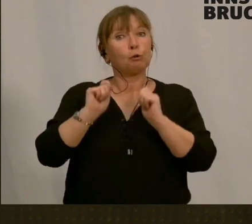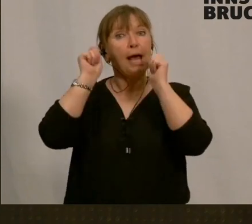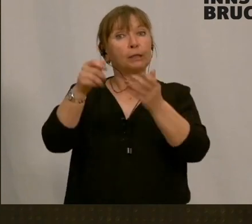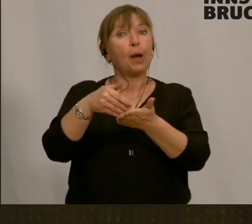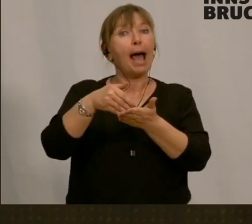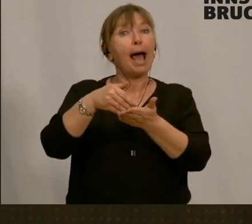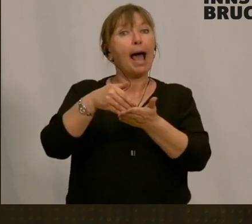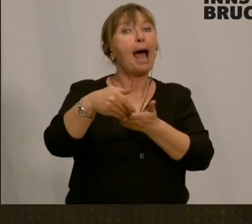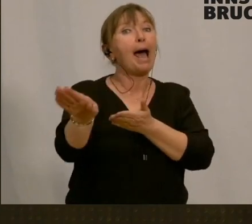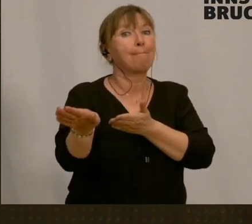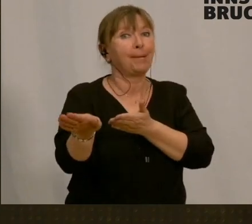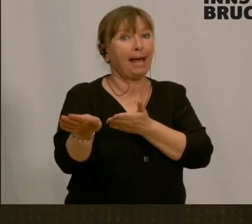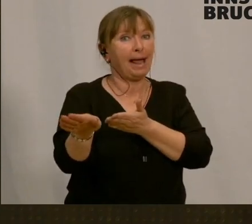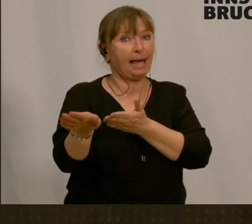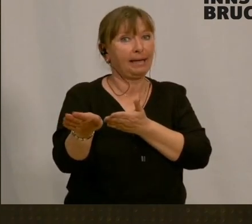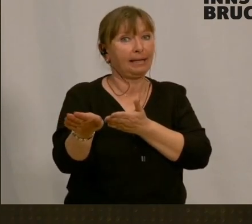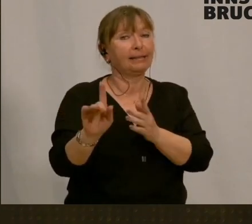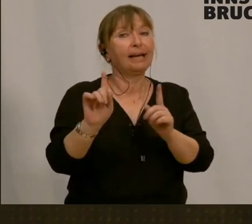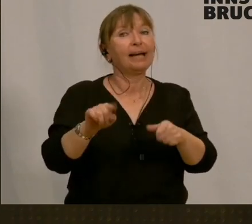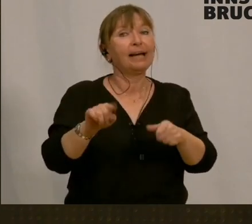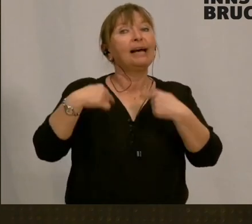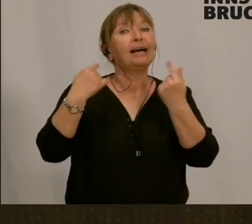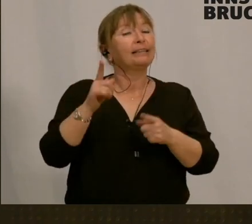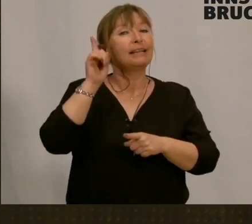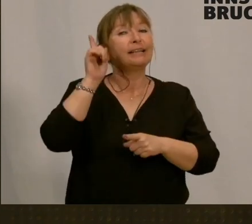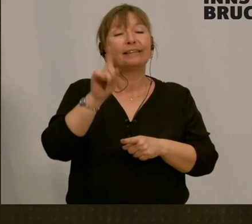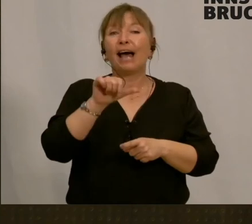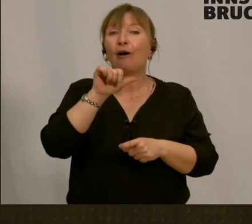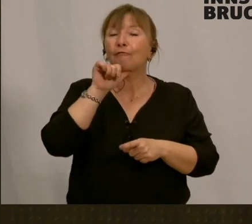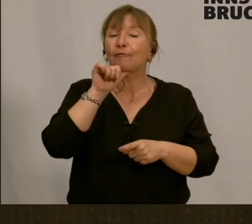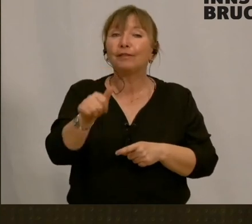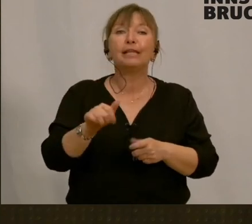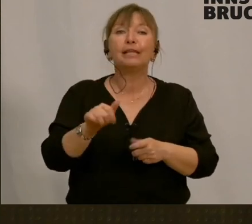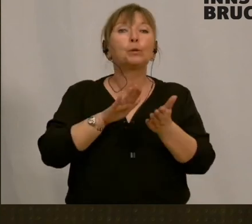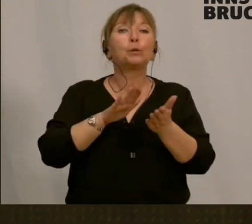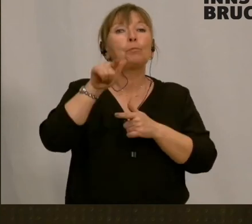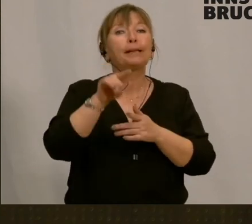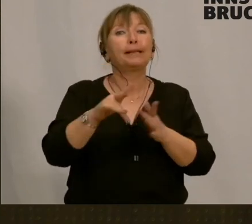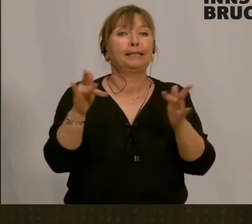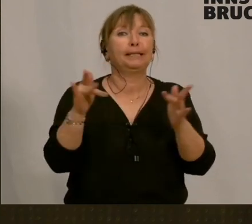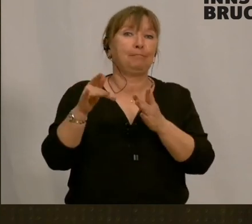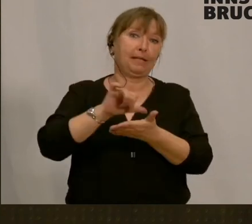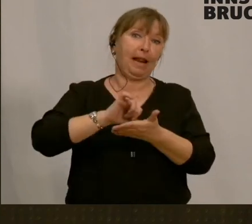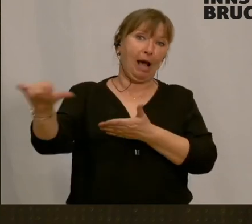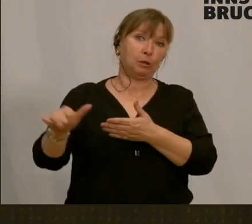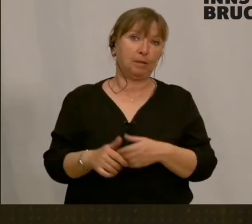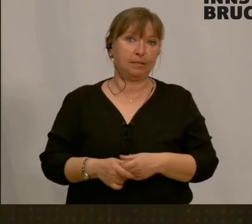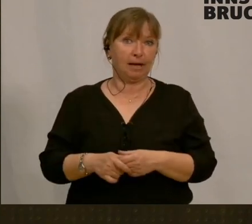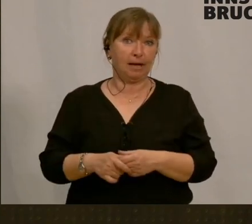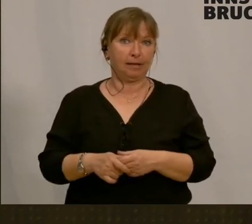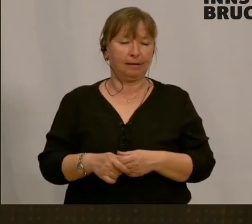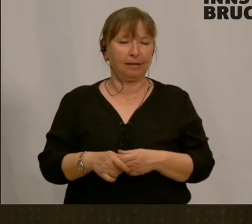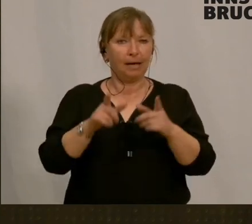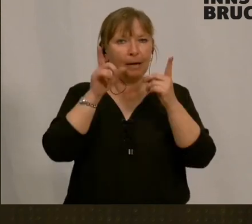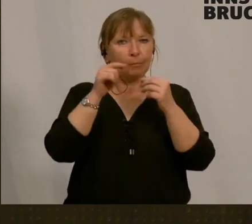Kausal darf dann auch keine Abwicklung über Verfügungsmittel erfolgen. Also es sind so viele Dinge